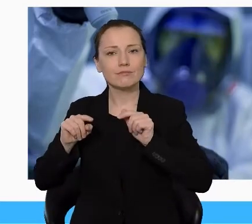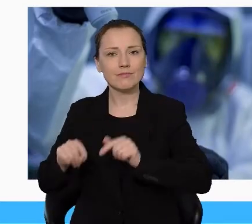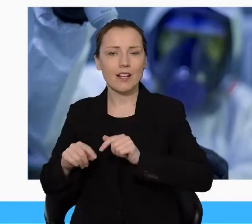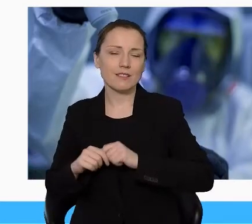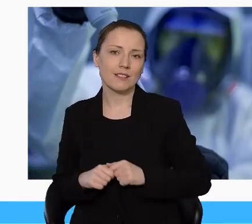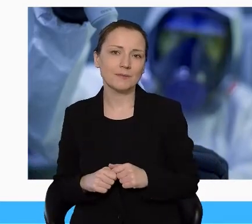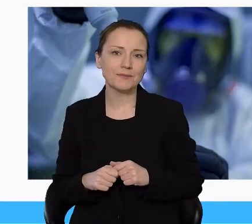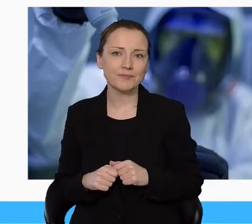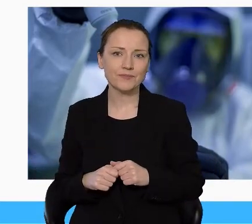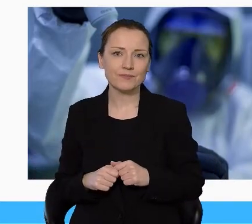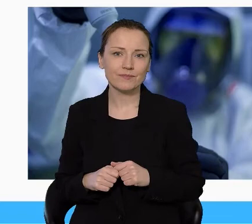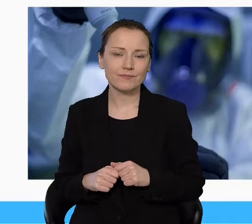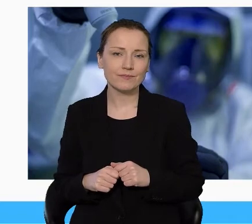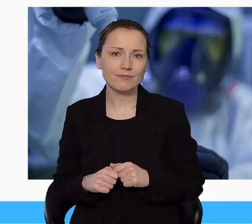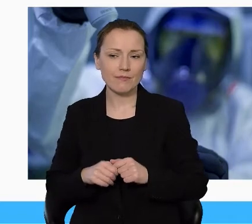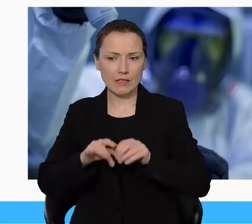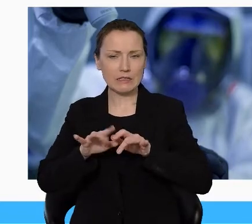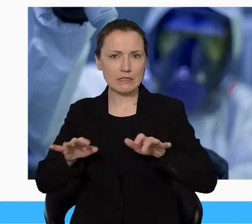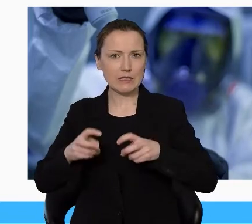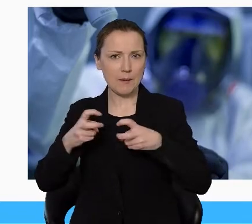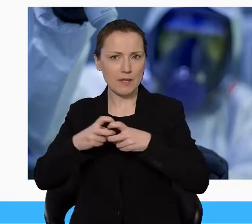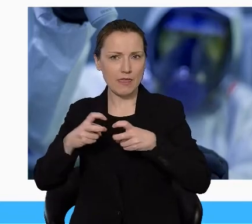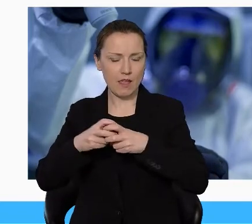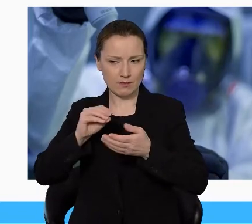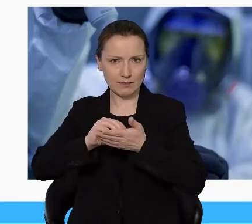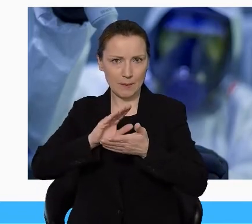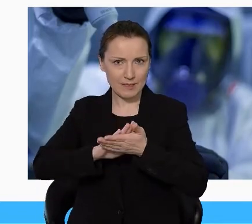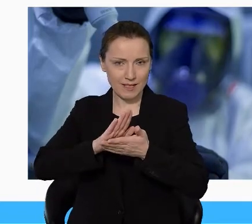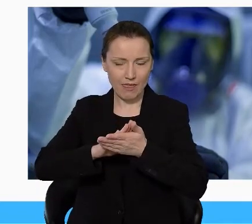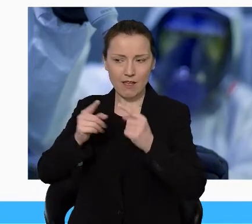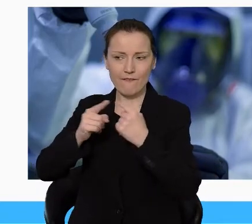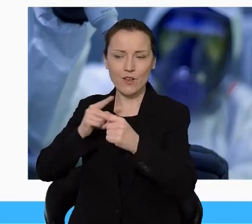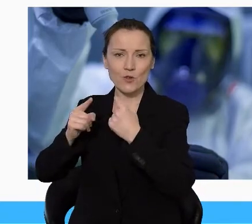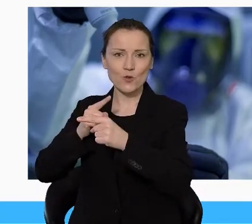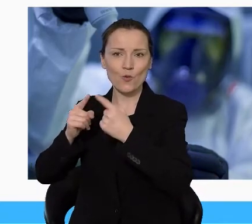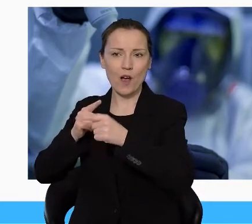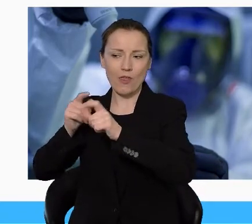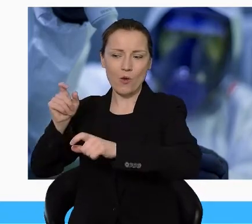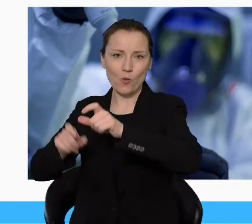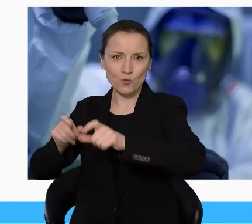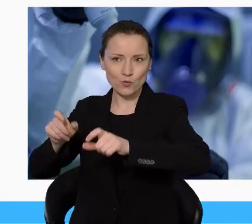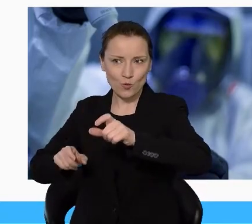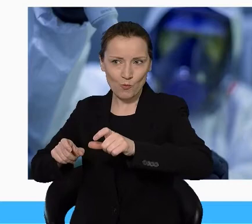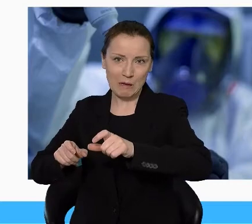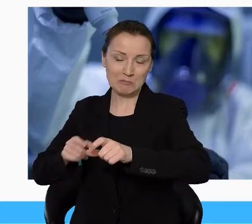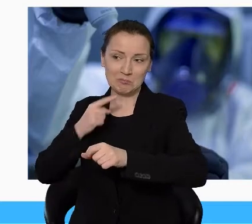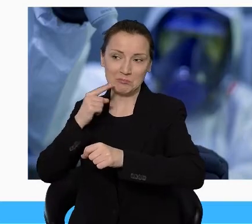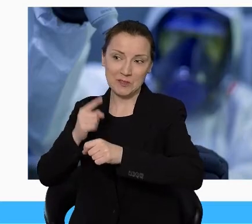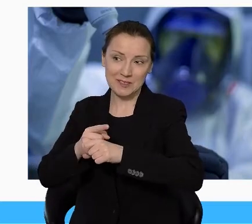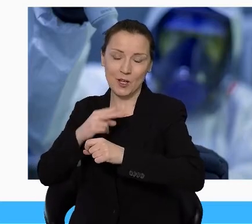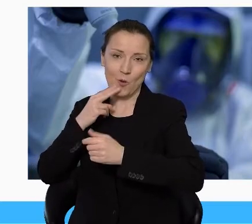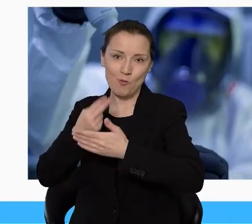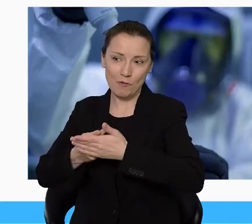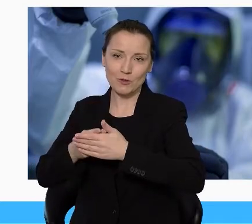później trafia zarówno do systemu, jak i do osoby, od której wymaz pobrano. A więc jest tak, że w miarę